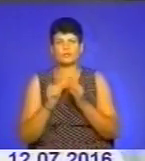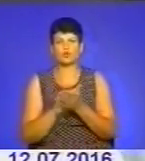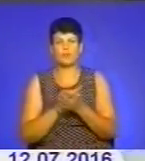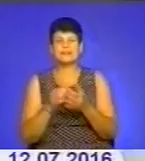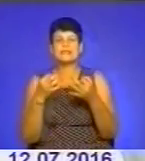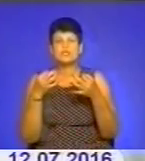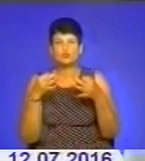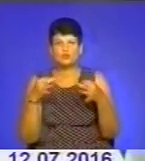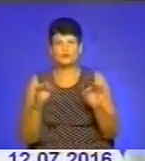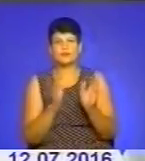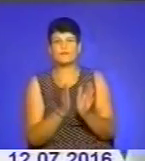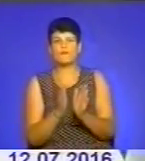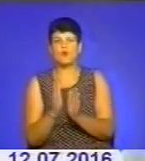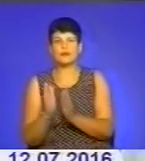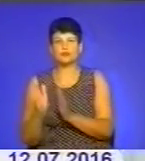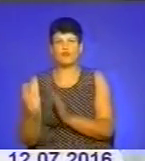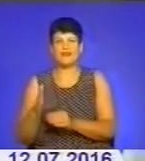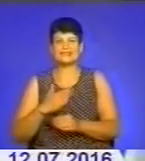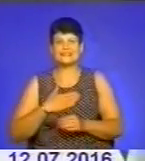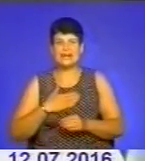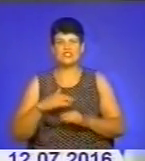впорядкувати наші дії.